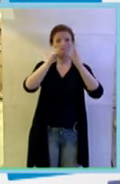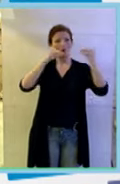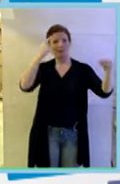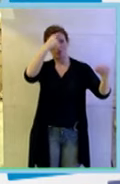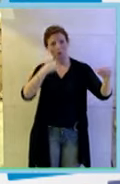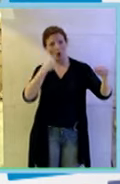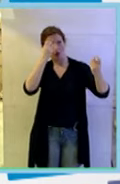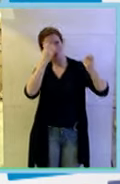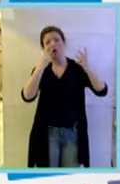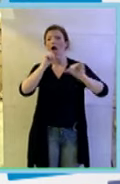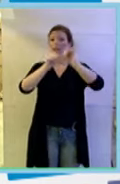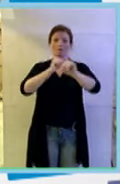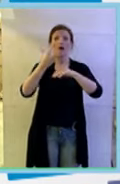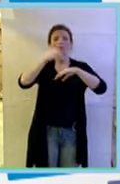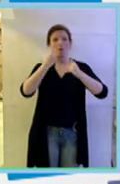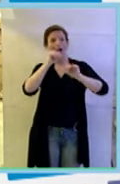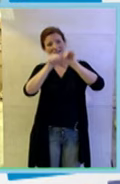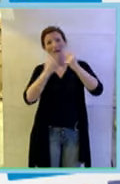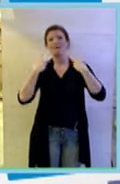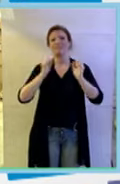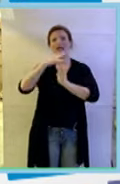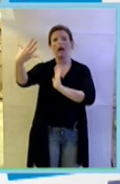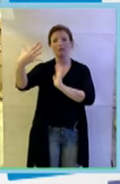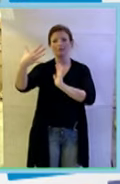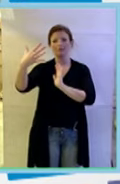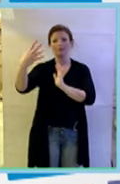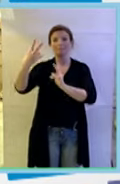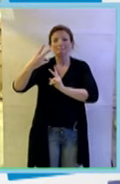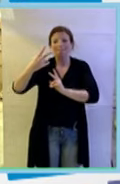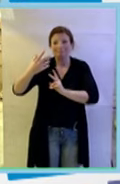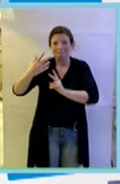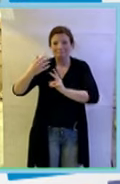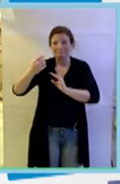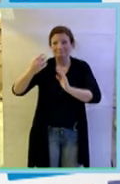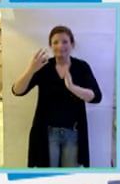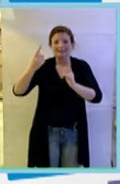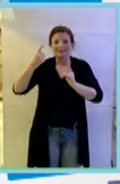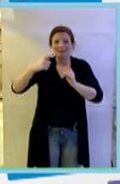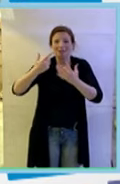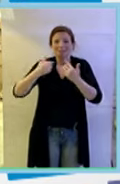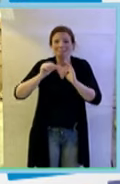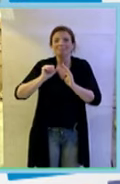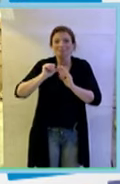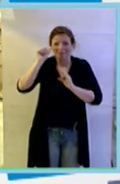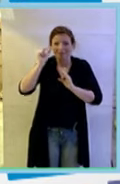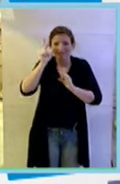cambiato la vita degli altri anche lì e qui e sono stata la prima donna però la prima donna è la prima